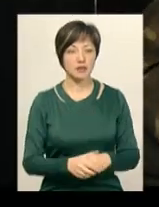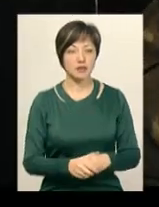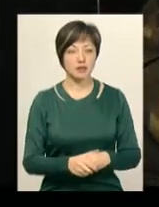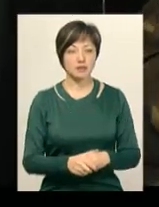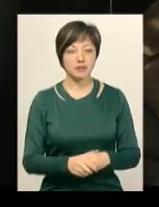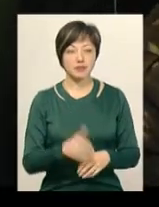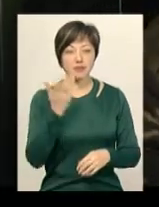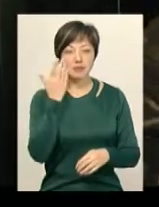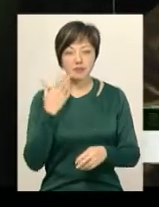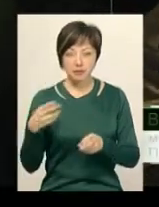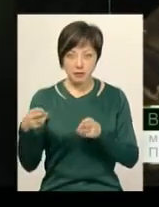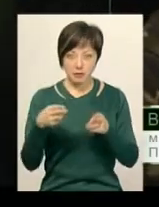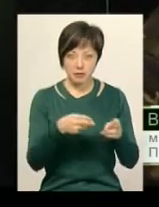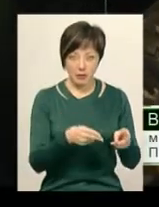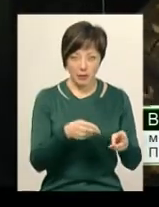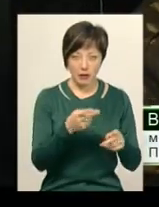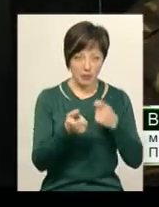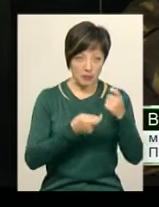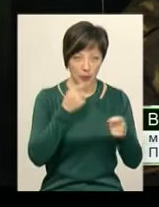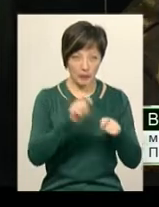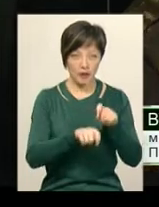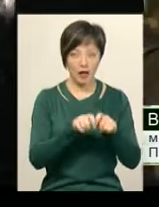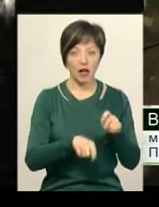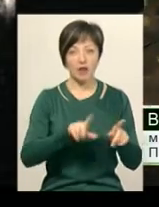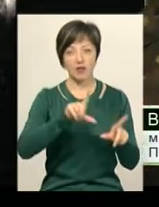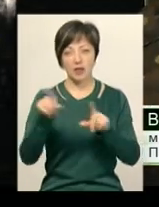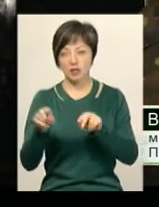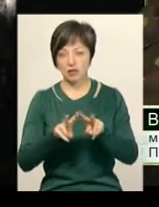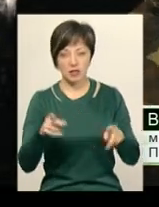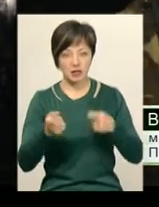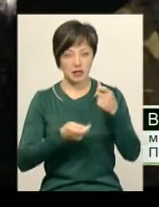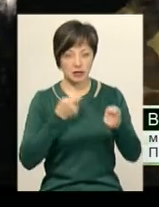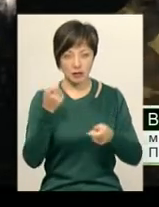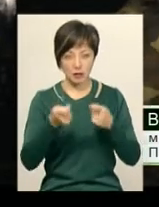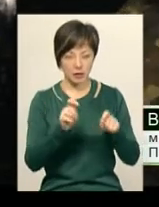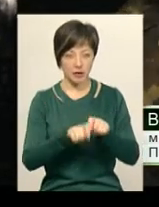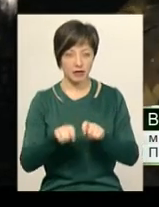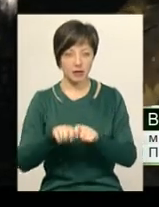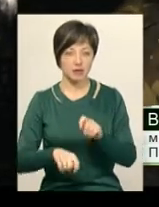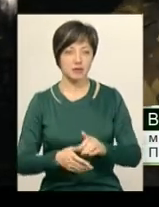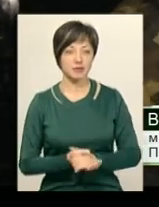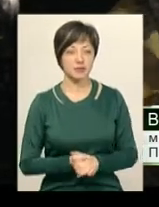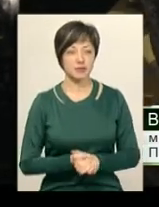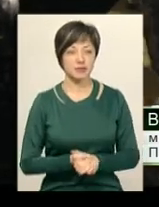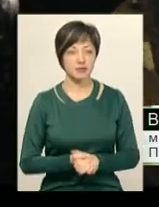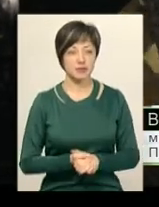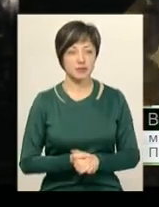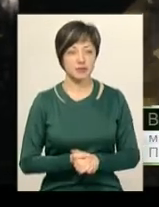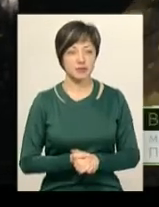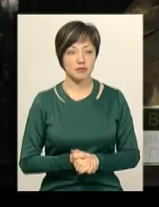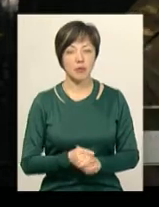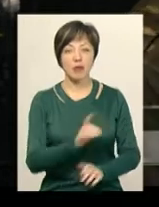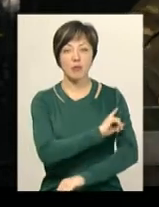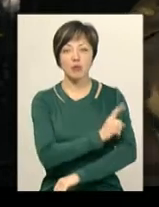досконало перевіряють і при виїзді досконало перевіряють.